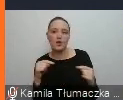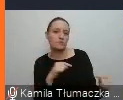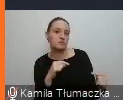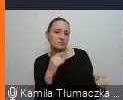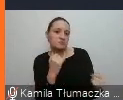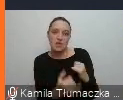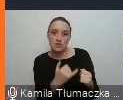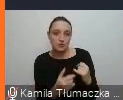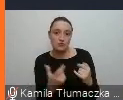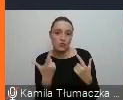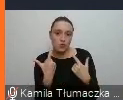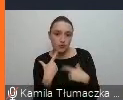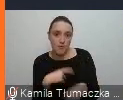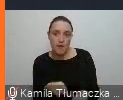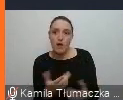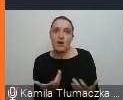osoba